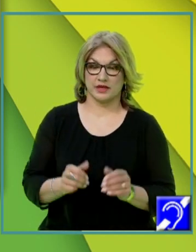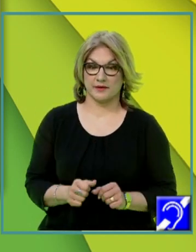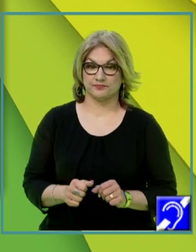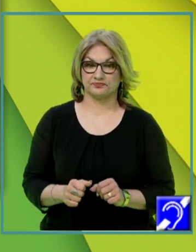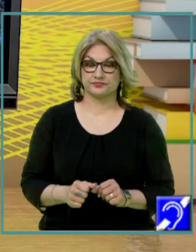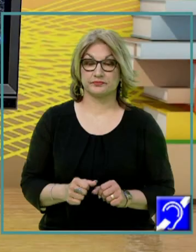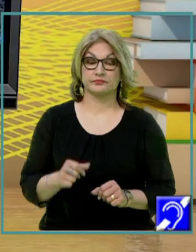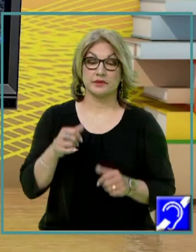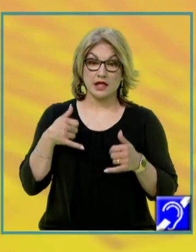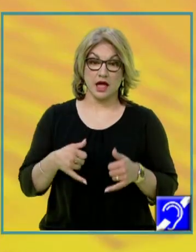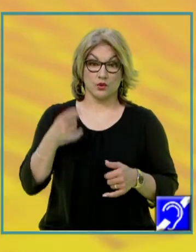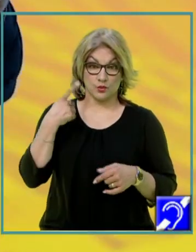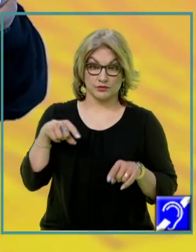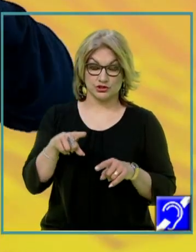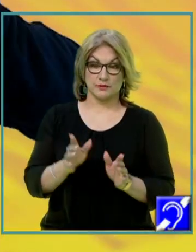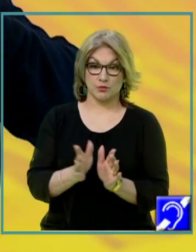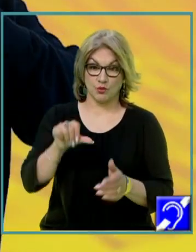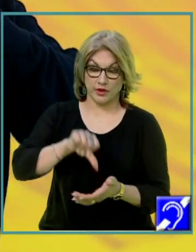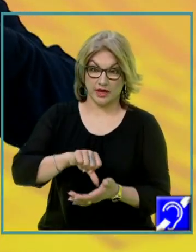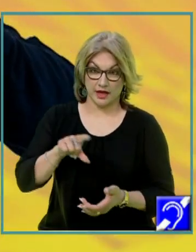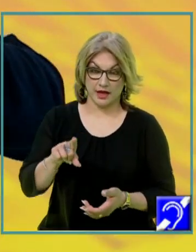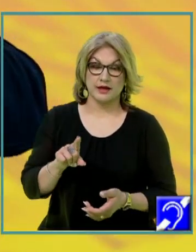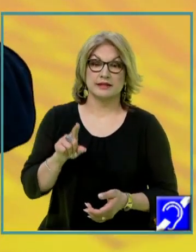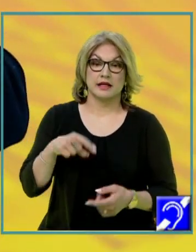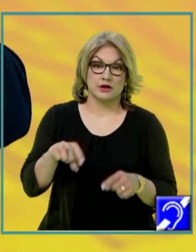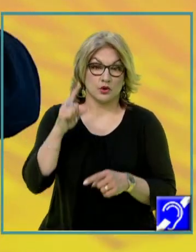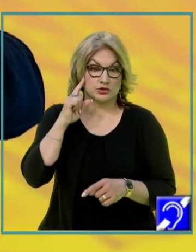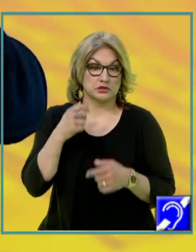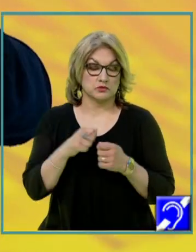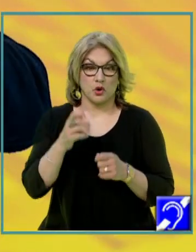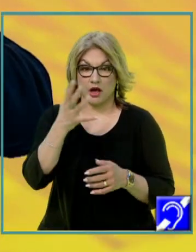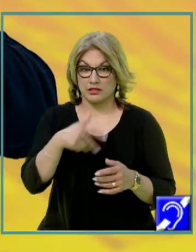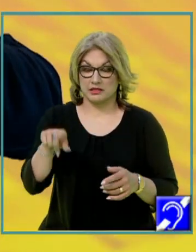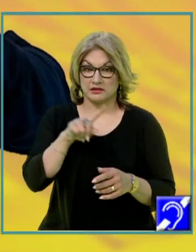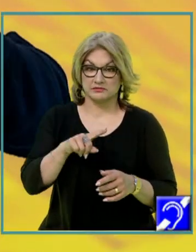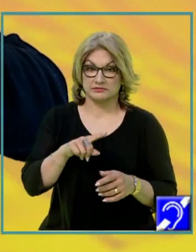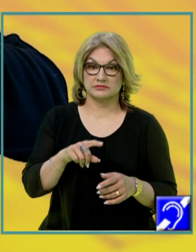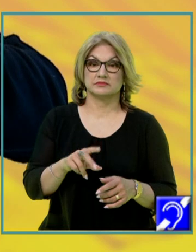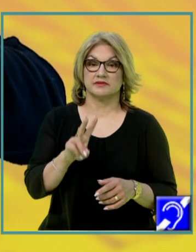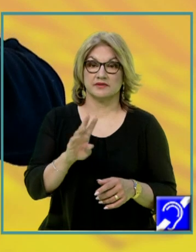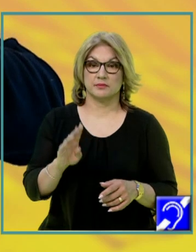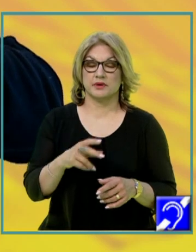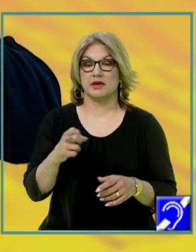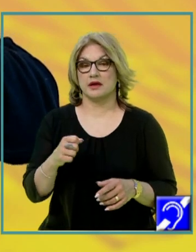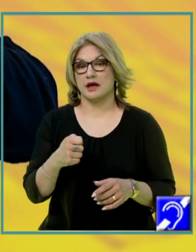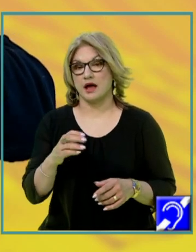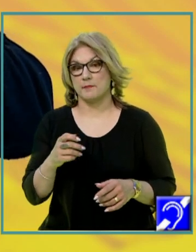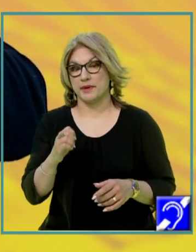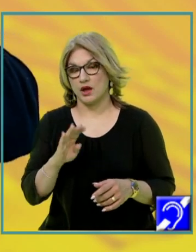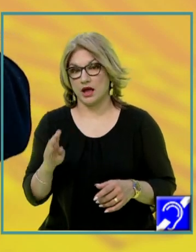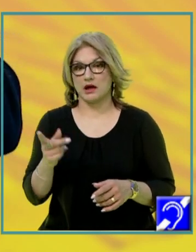Acum, dacă știm și muchia, înseamnă că triunghiul VAB, noi știm toate laturile, nu? VB egal cu VA, AB-ul este 8,